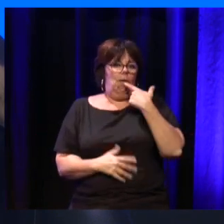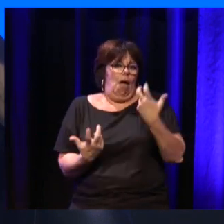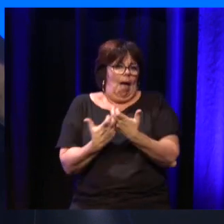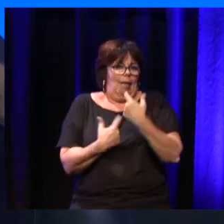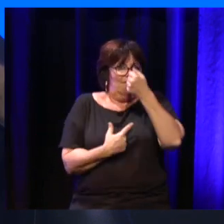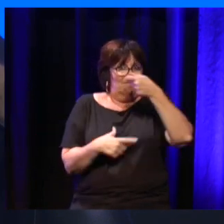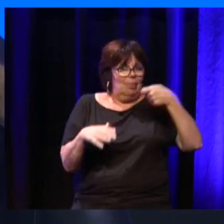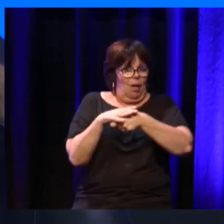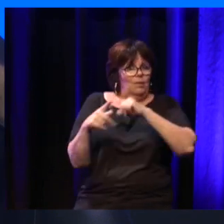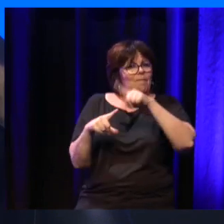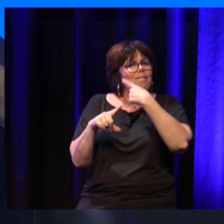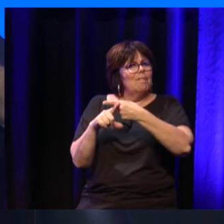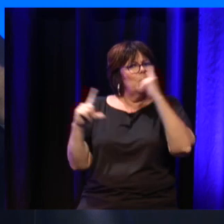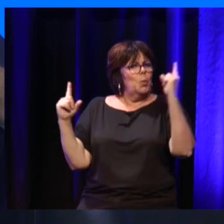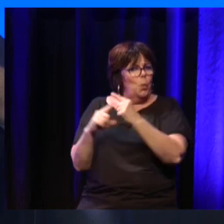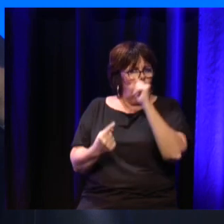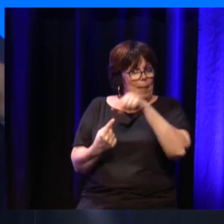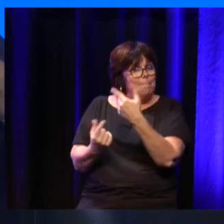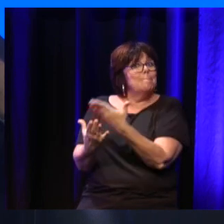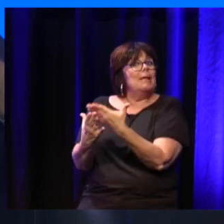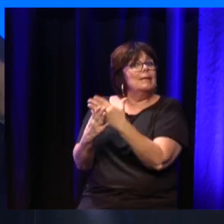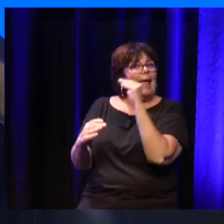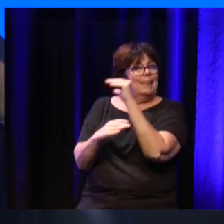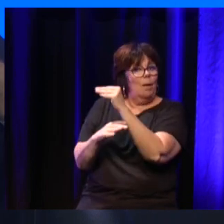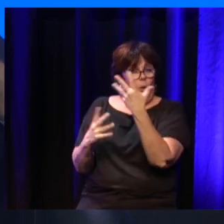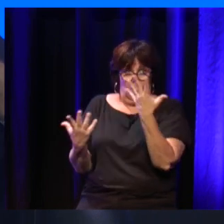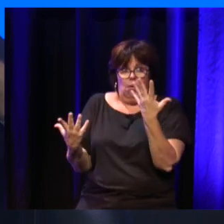Qu-ce qu'on peut faire d'autre ? Je pense que